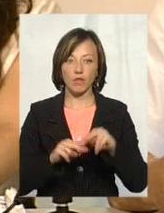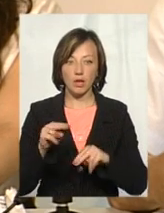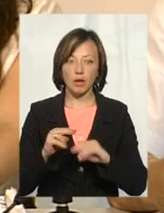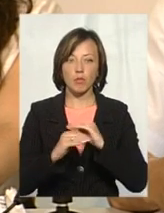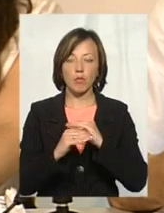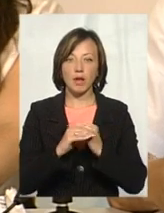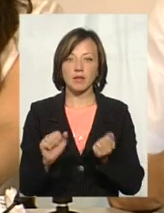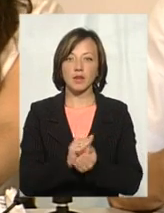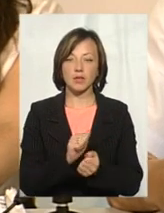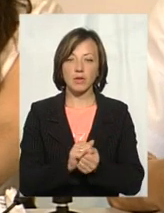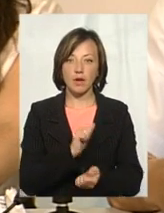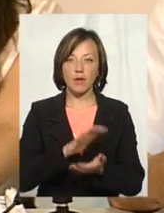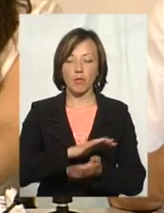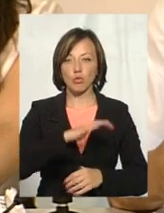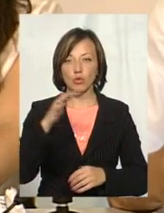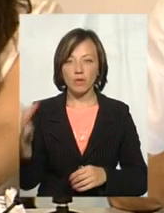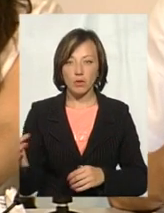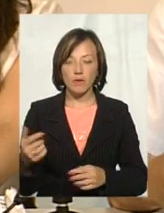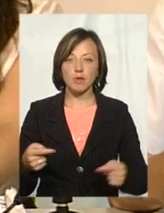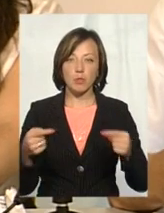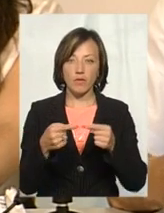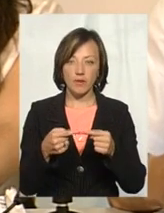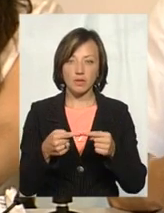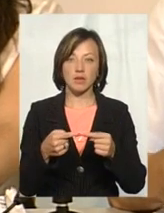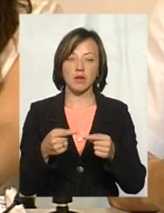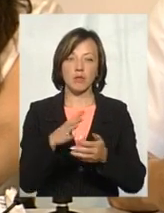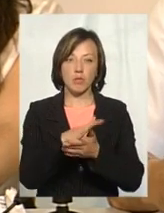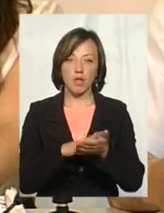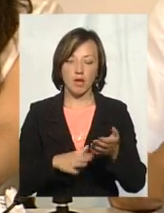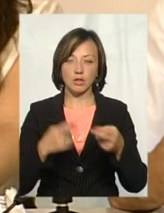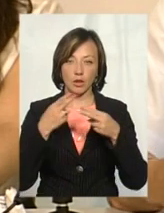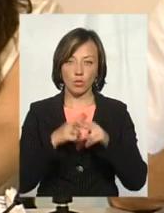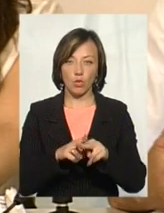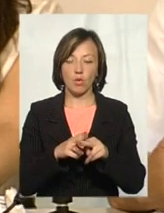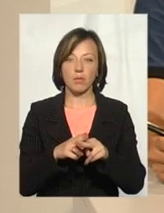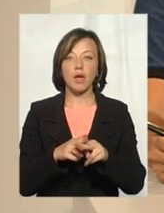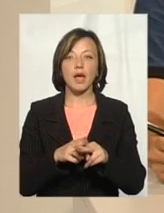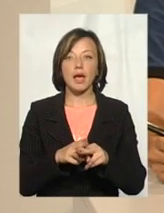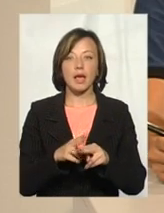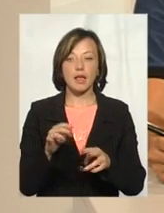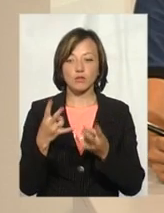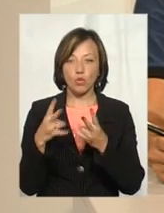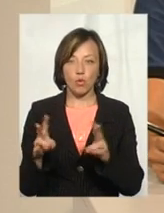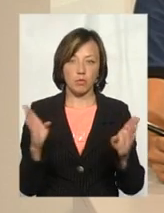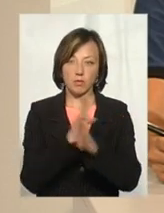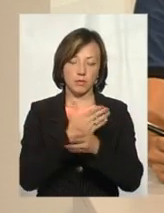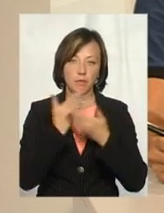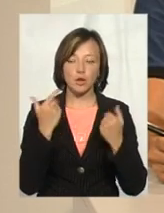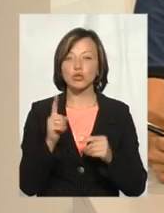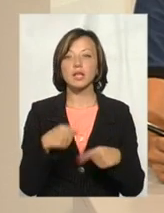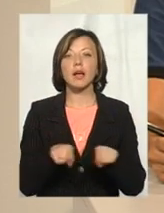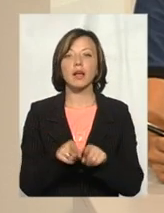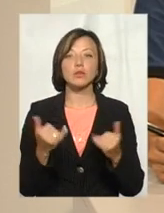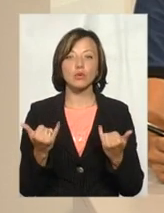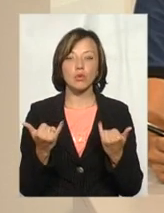полігон твердого побутового відходу, відповідно, захоронення їх подальше за технологією. І не наносить ніякої шкоди. Що ж таке